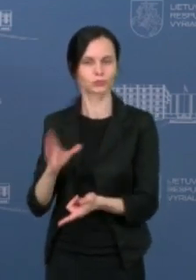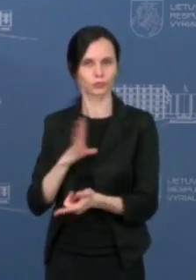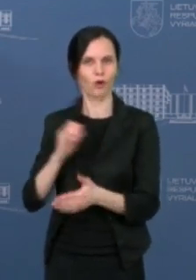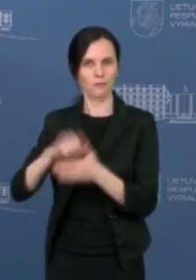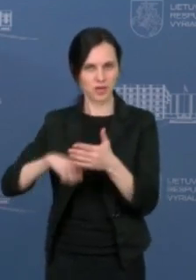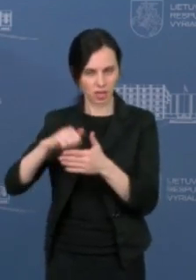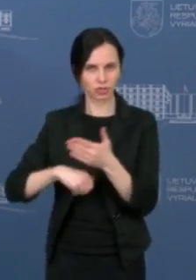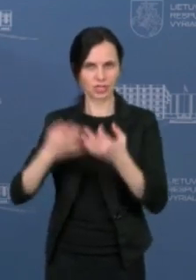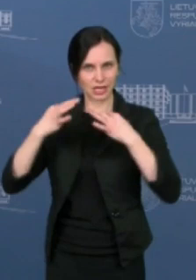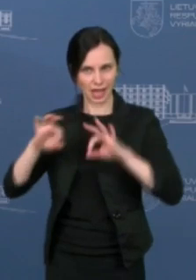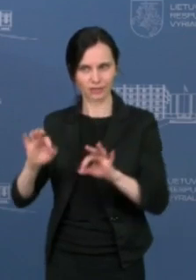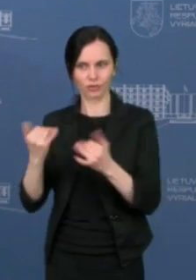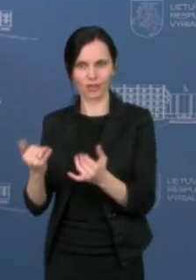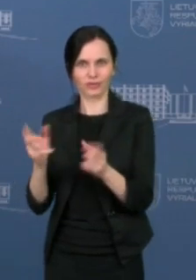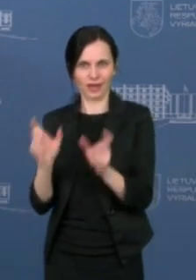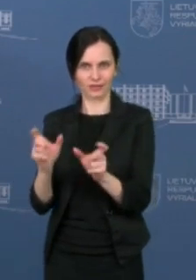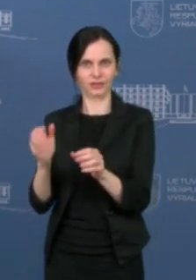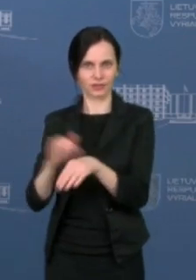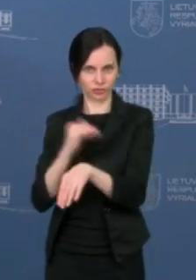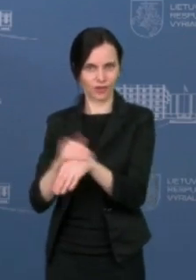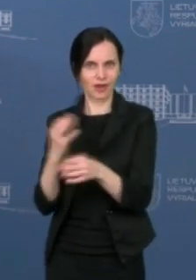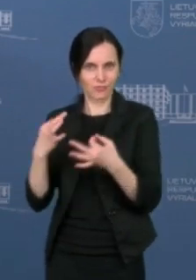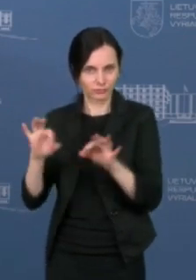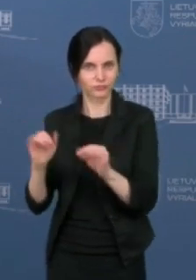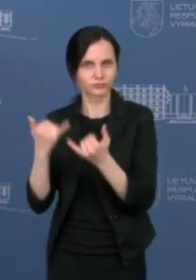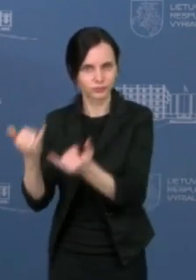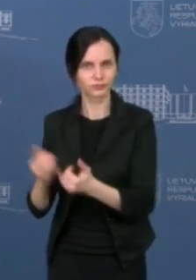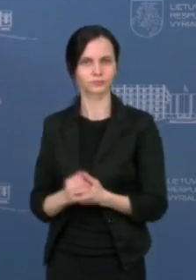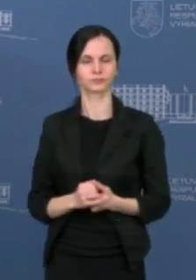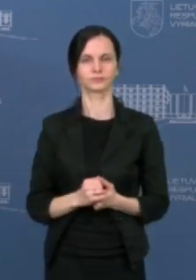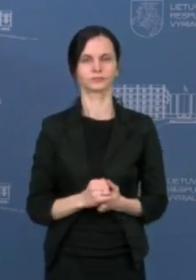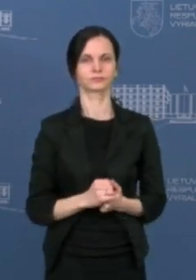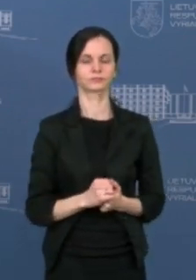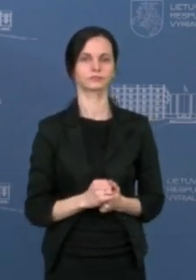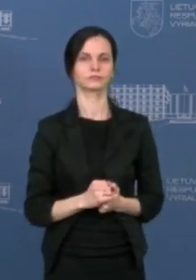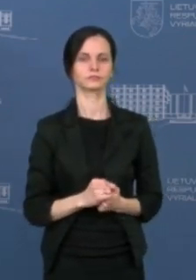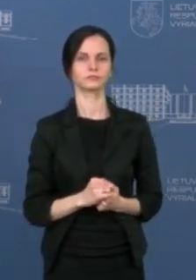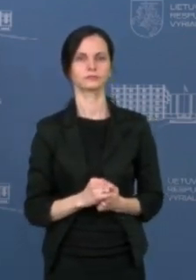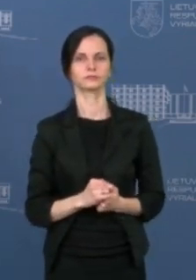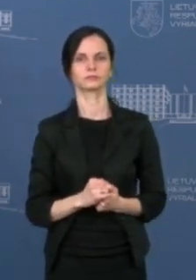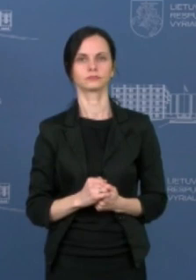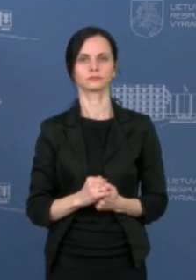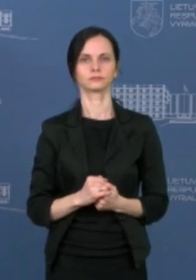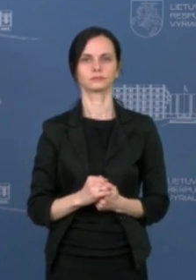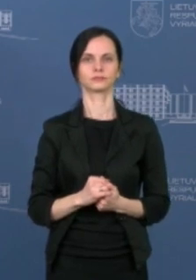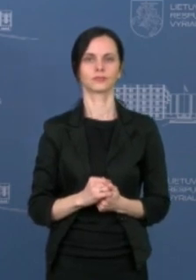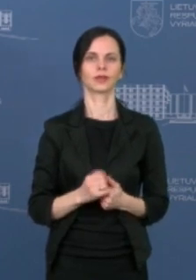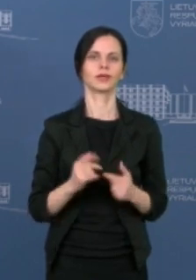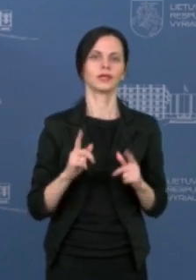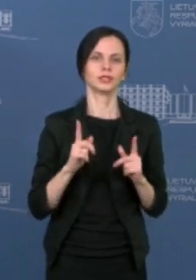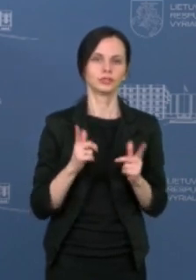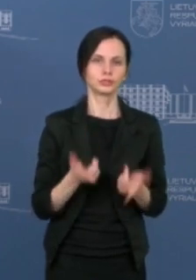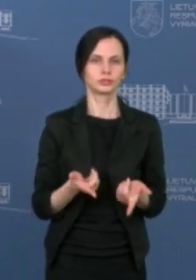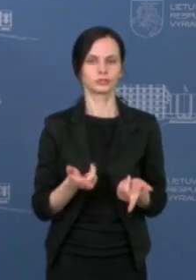priežasčių, dėl ko būtą norėti ir atlaistyti tą sektorių. Ačiū. Na, tai buvo iš tikrųjų keletas